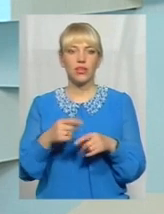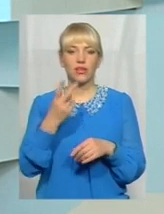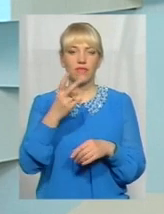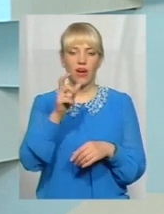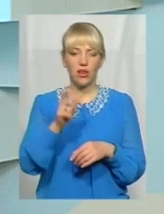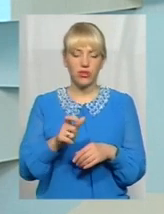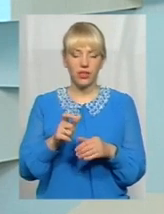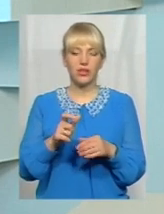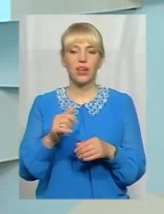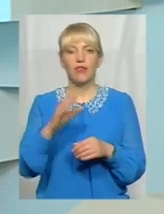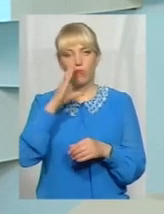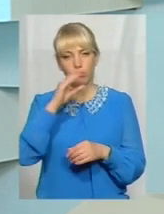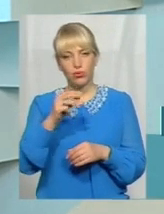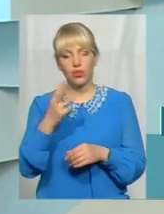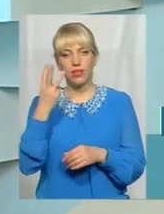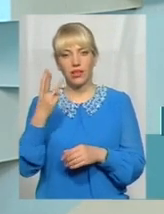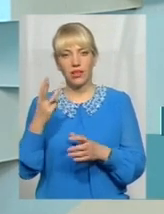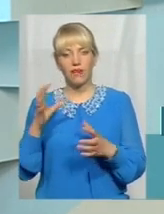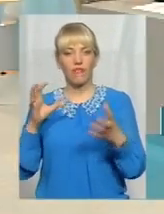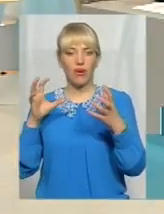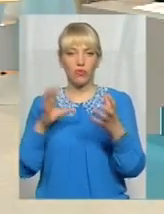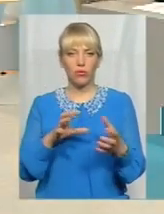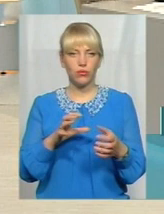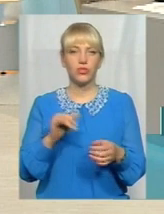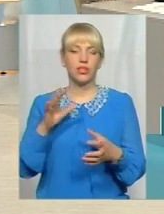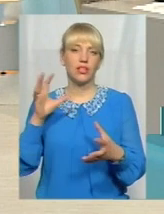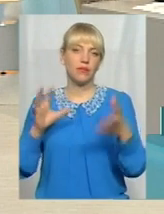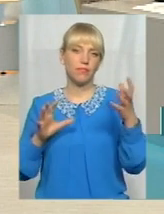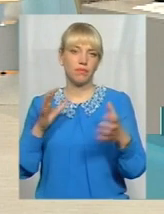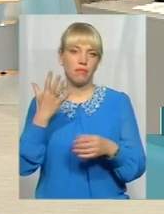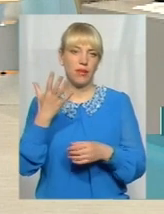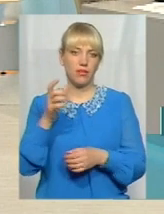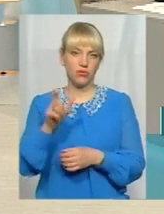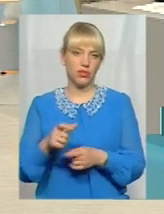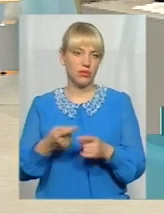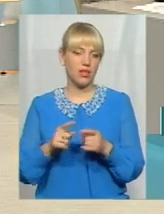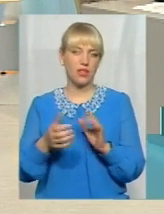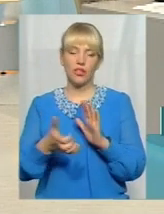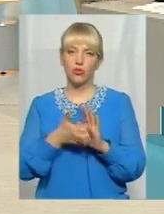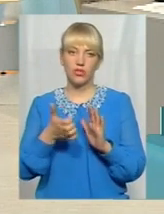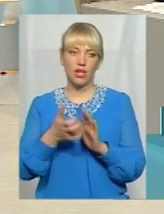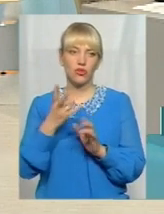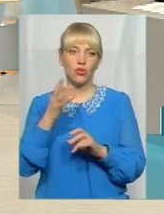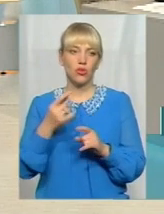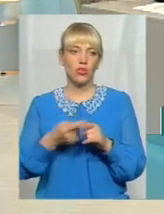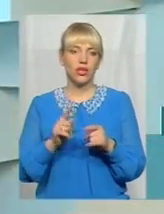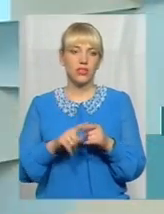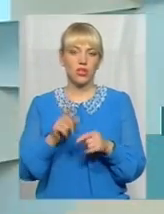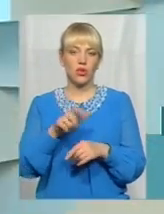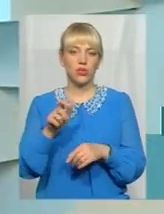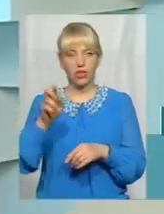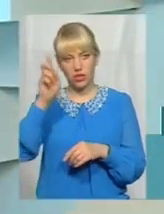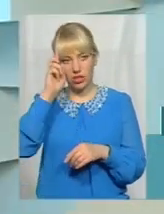середньогабаритному три пасажири, в великогабаритному п'ять пасажирів. Це, звичайно, недостатньо для того, але і на цих людей